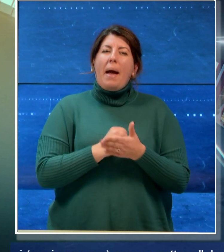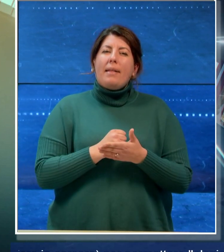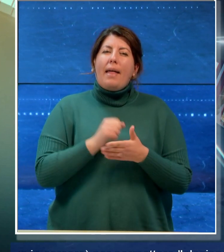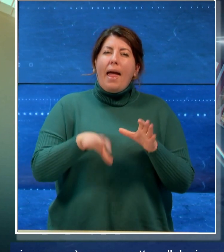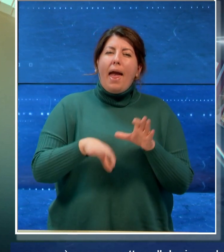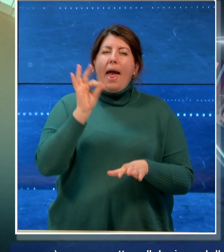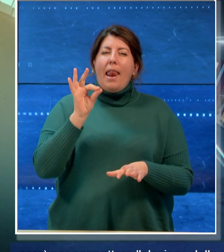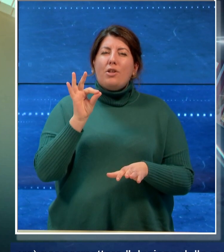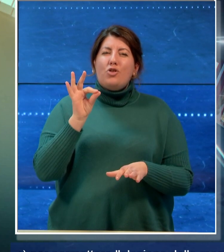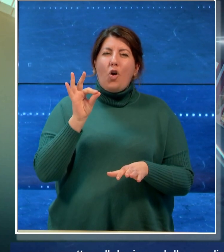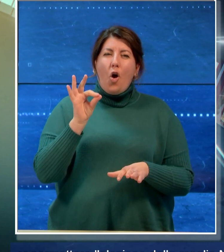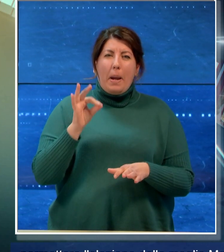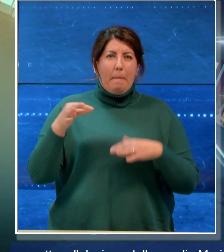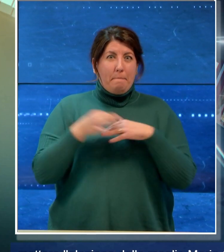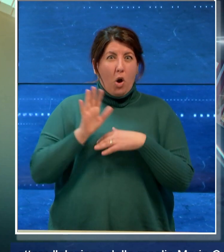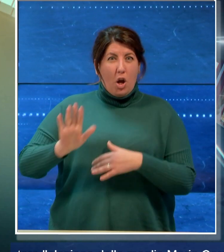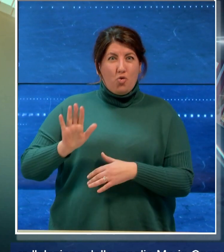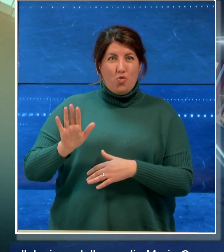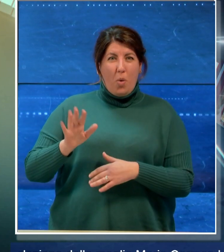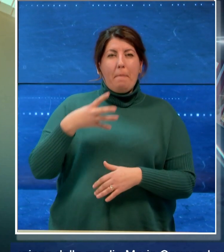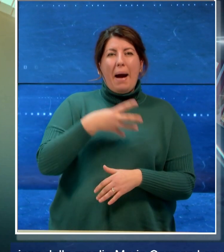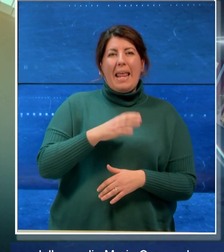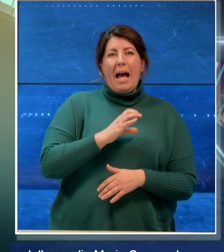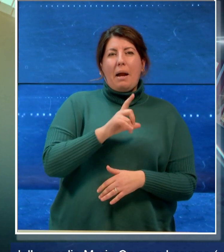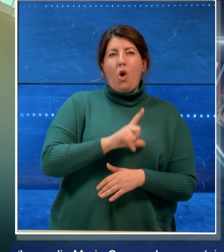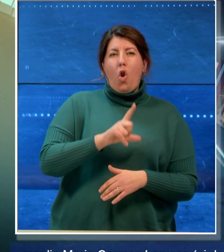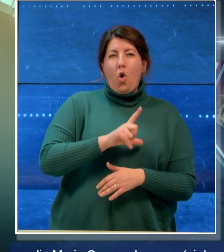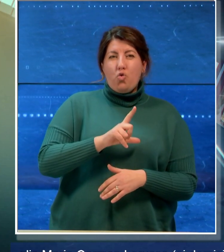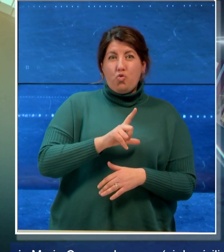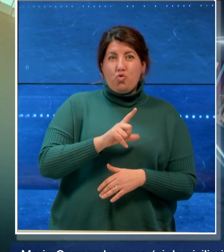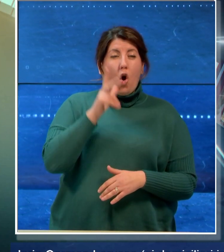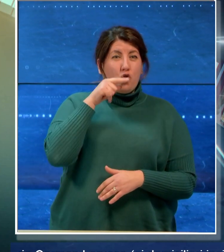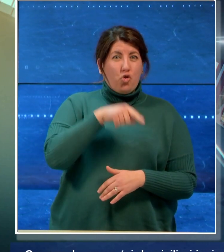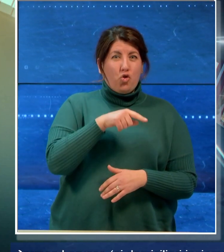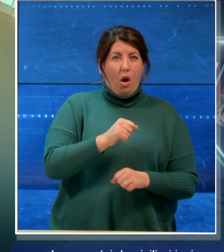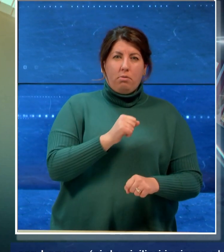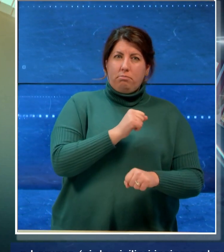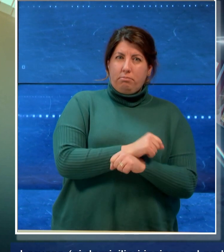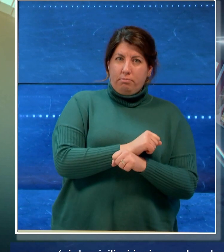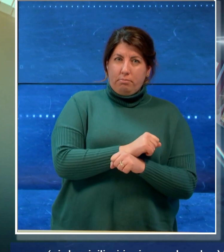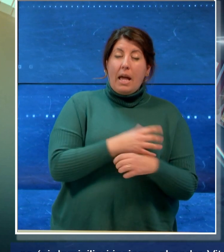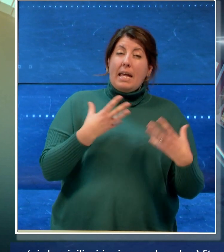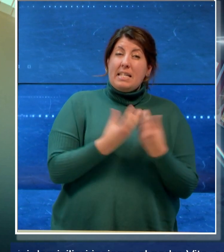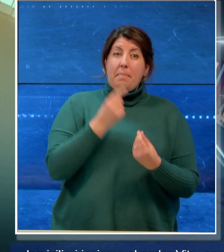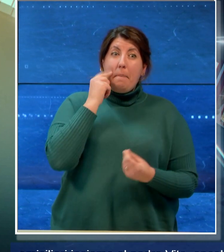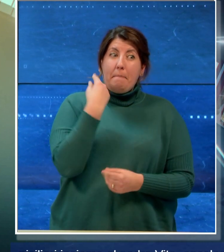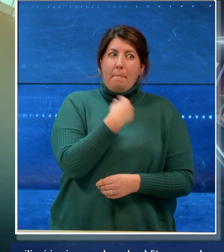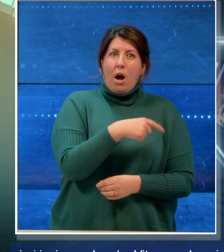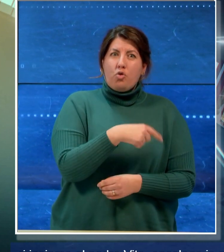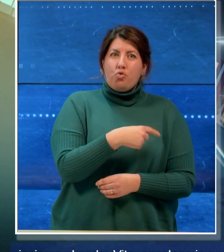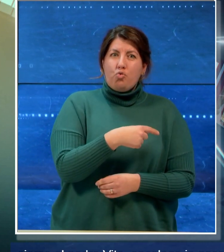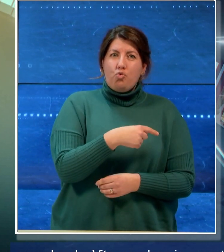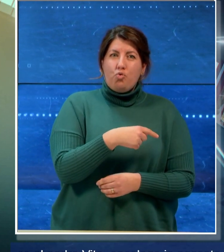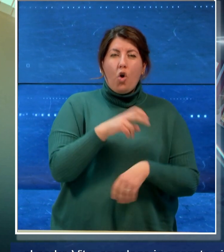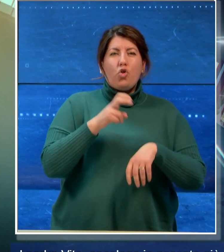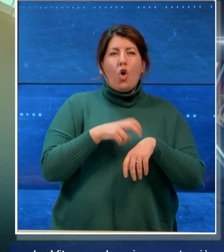moglie Maria Carmen Lorusso ai domiciliari insieme al padre Vito, oncologo